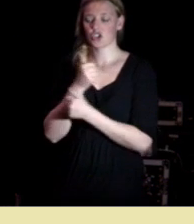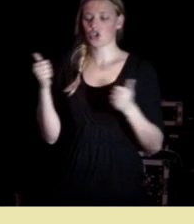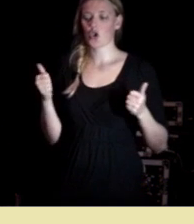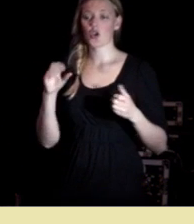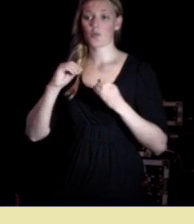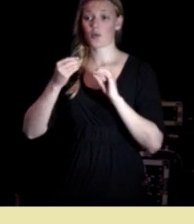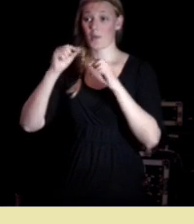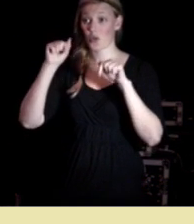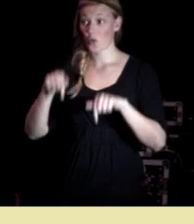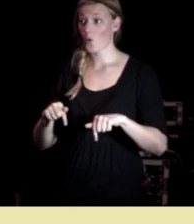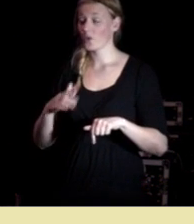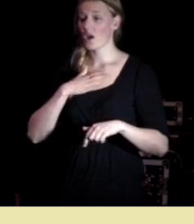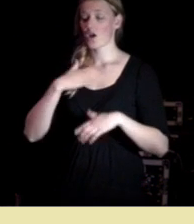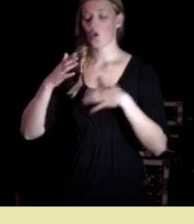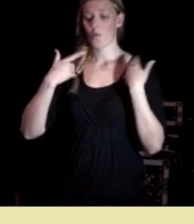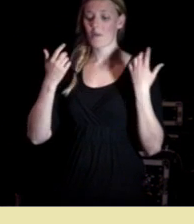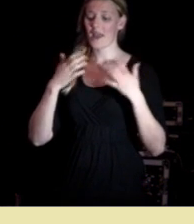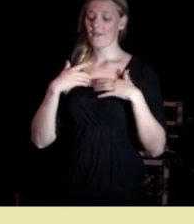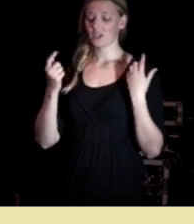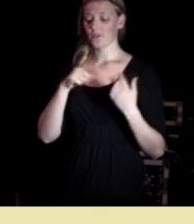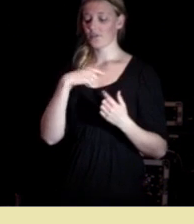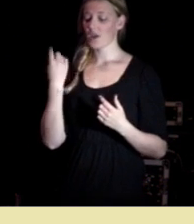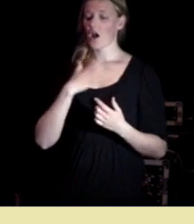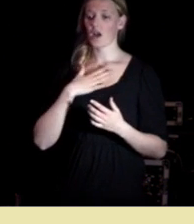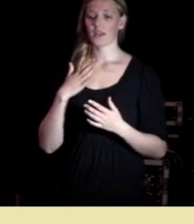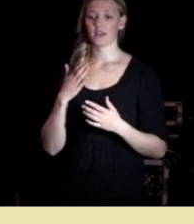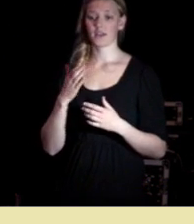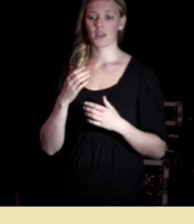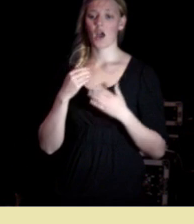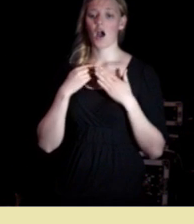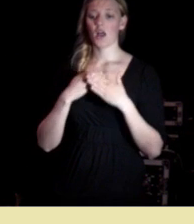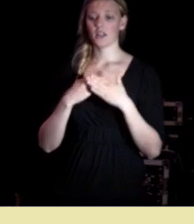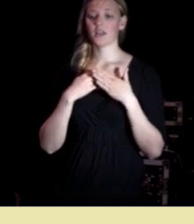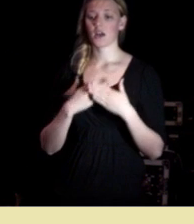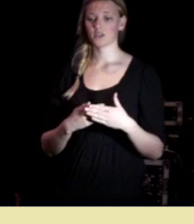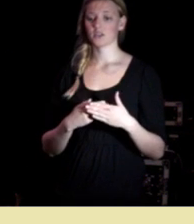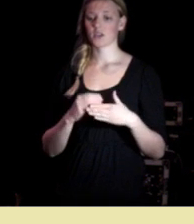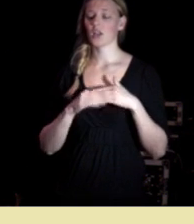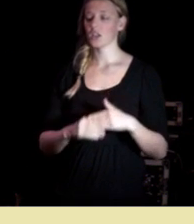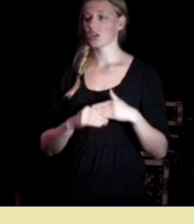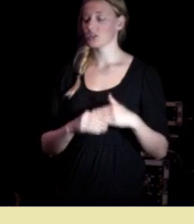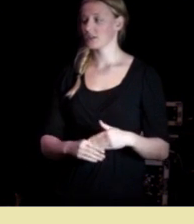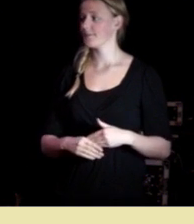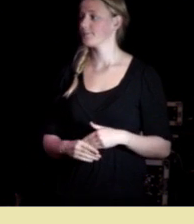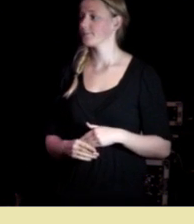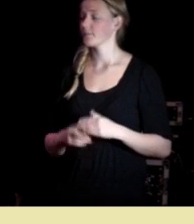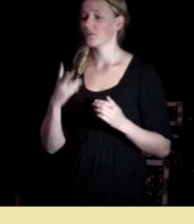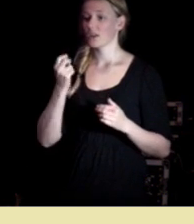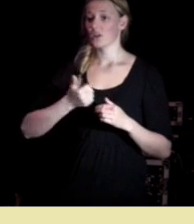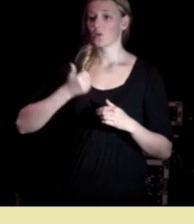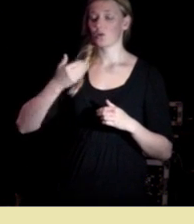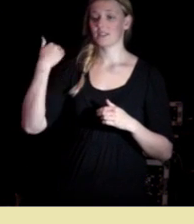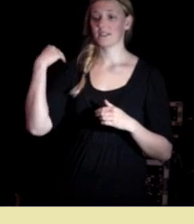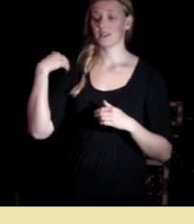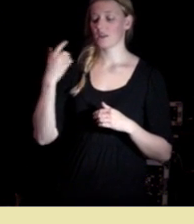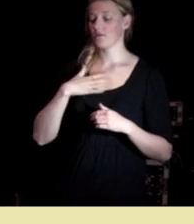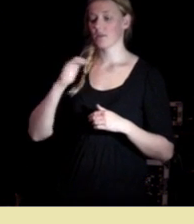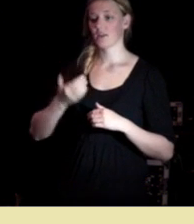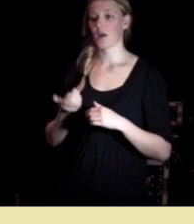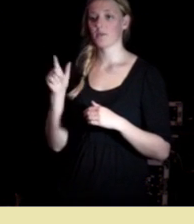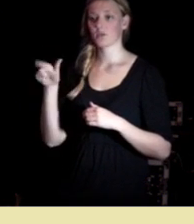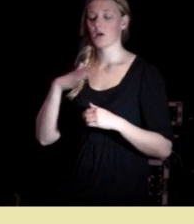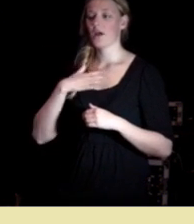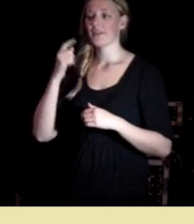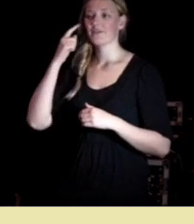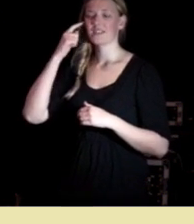opplevelse av at vi har en allianse den klassiske anoreksipasienten for 30 år siden hun hadde dog en visshet om